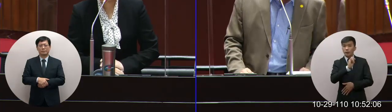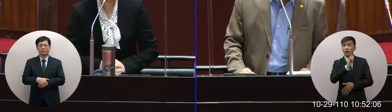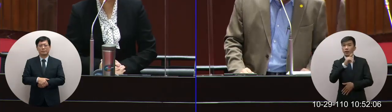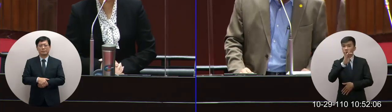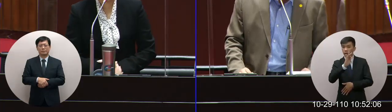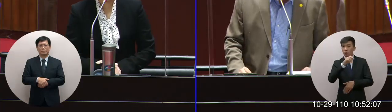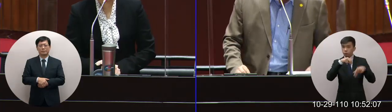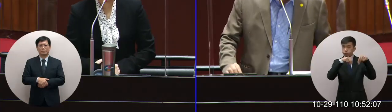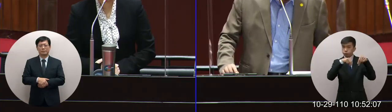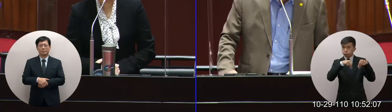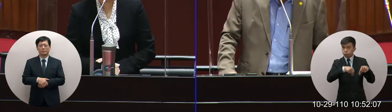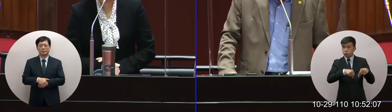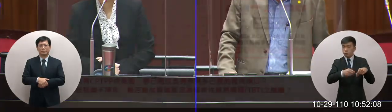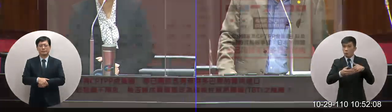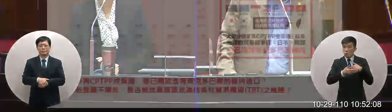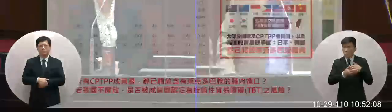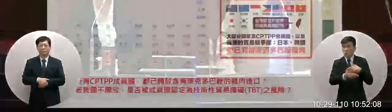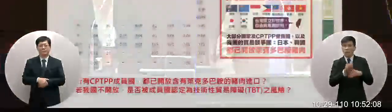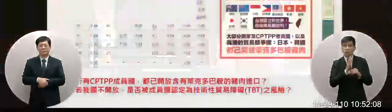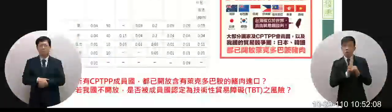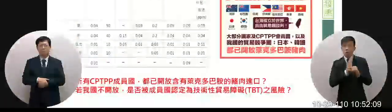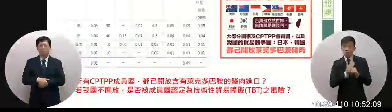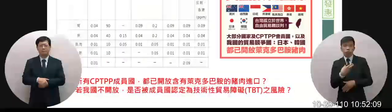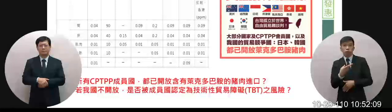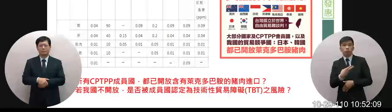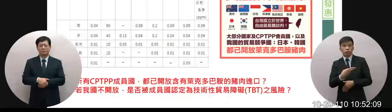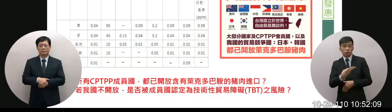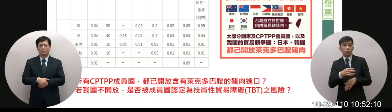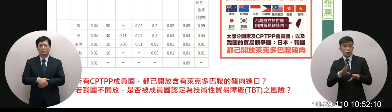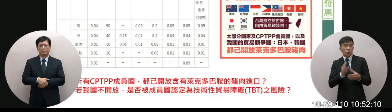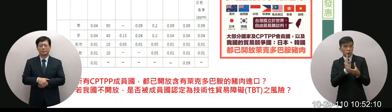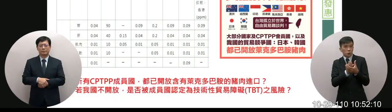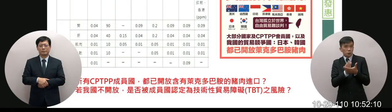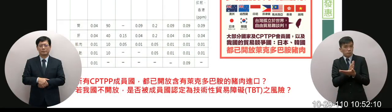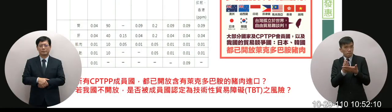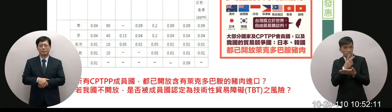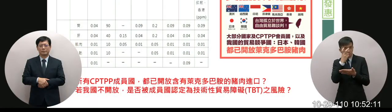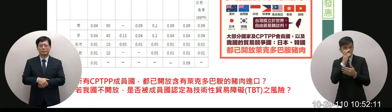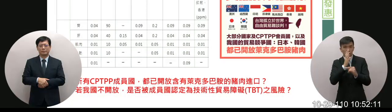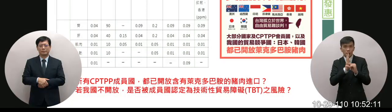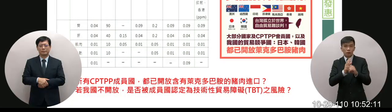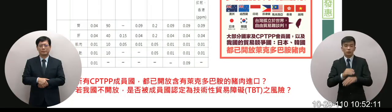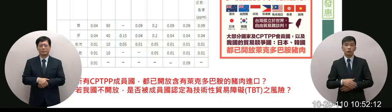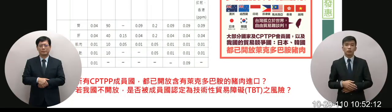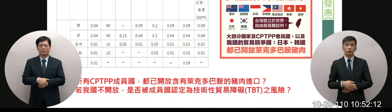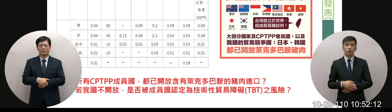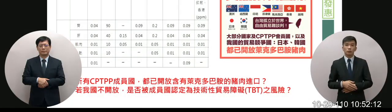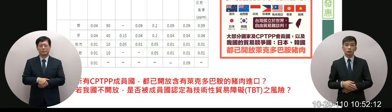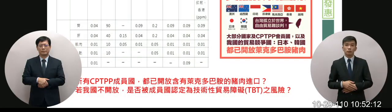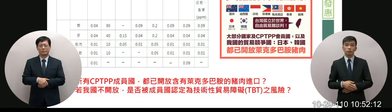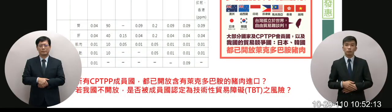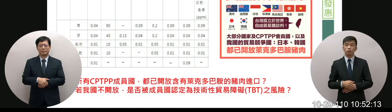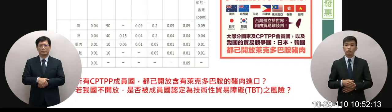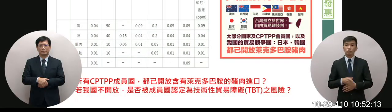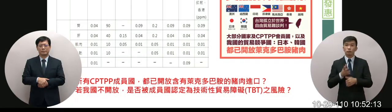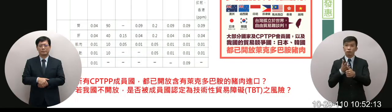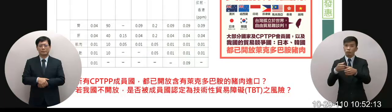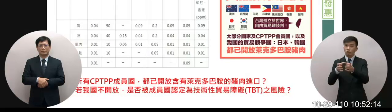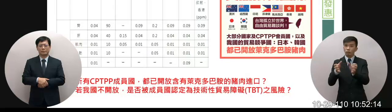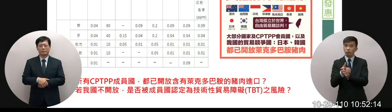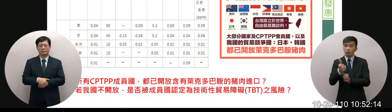過程也已經進入這個雙邊投資審查的這樣的階段那這個是不是部長如果我們